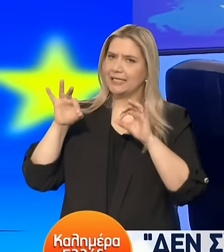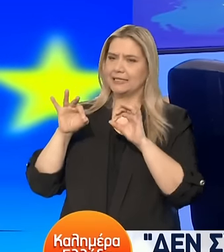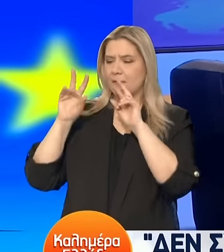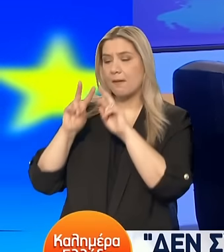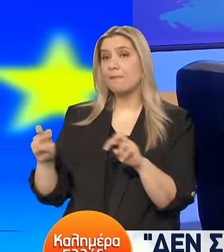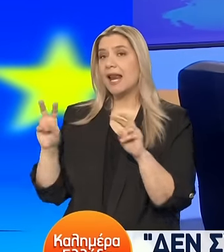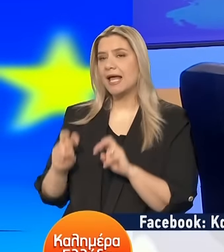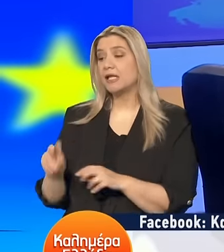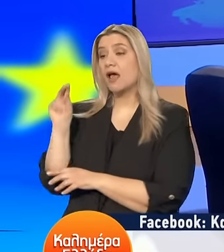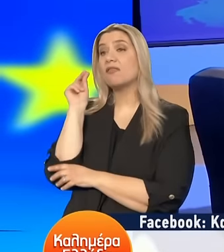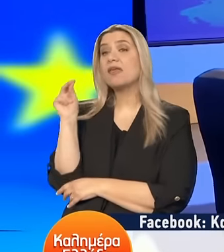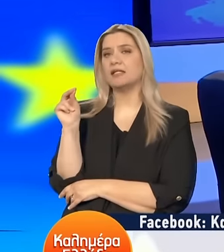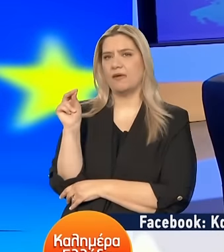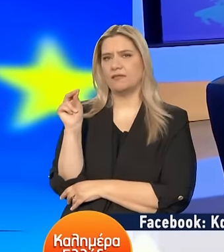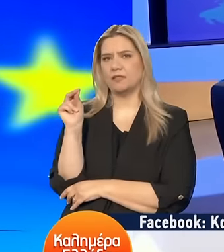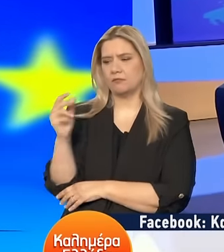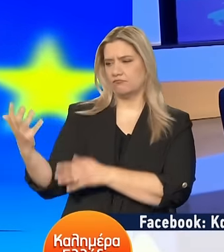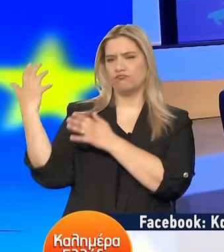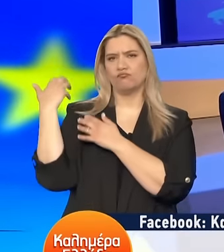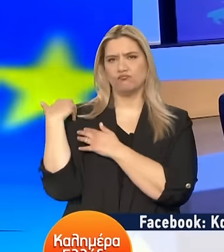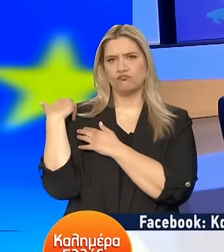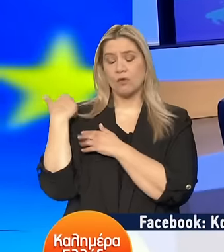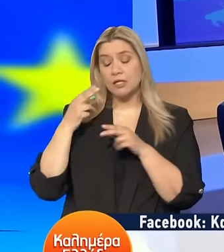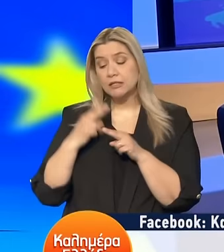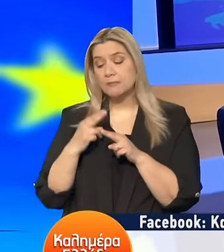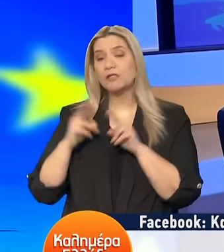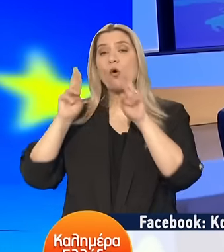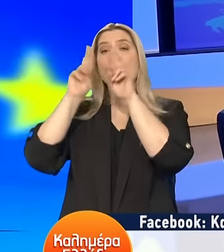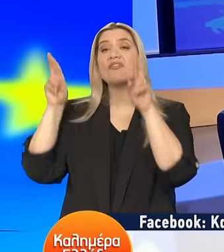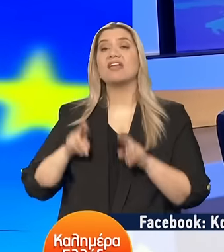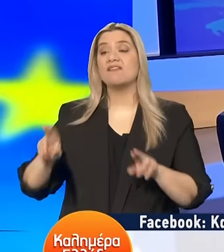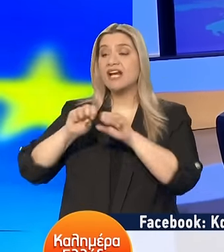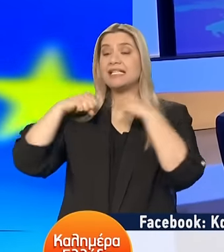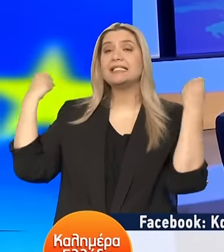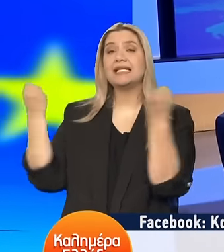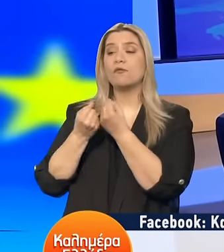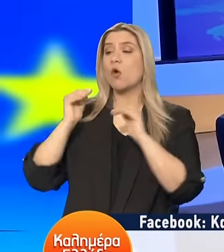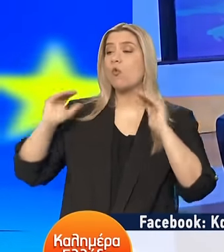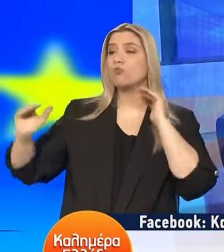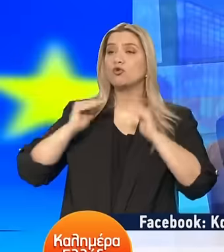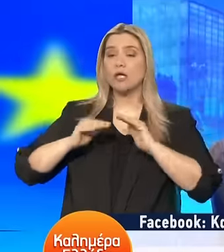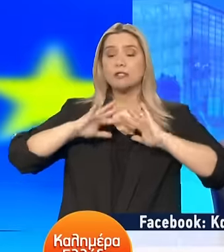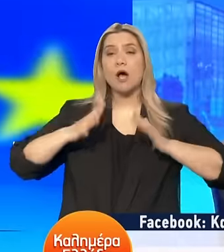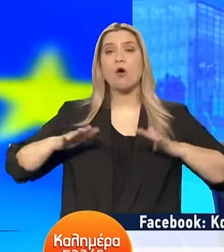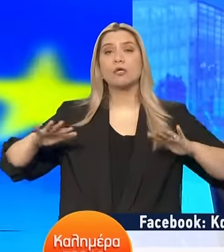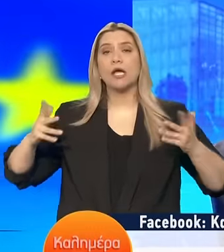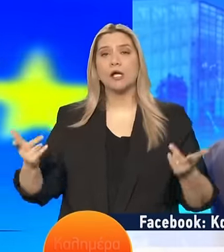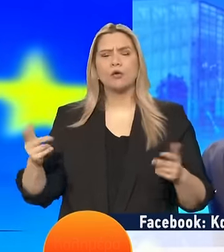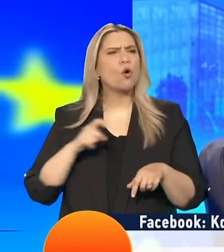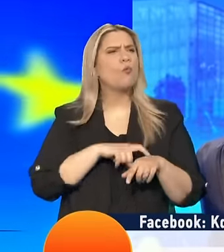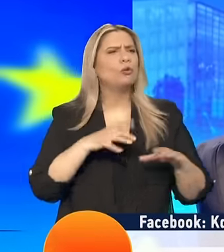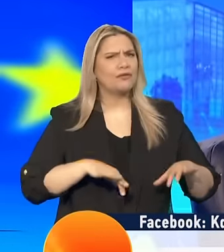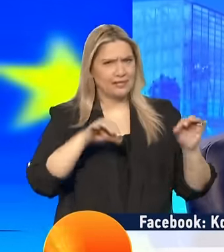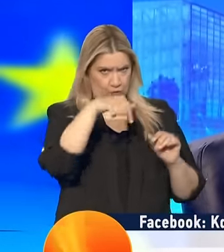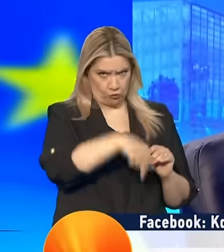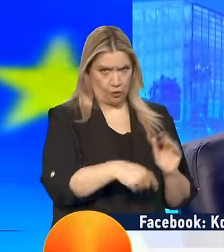Είναι μια δέσμευση την οποία θέλω να θυμίσω Αναλάβαμε στα πλαίσια ενός πολύ σημαντικού διεθνούς συνεδρίου Για την προστασία των ωκεάνων Θα ξεκινήσουμε στο 24 δηλαδή